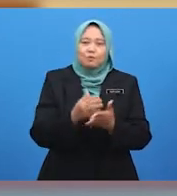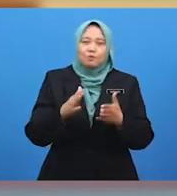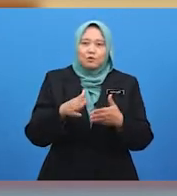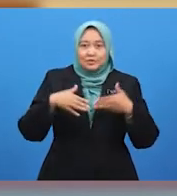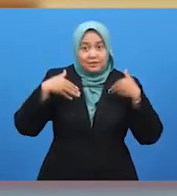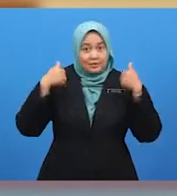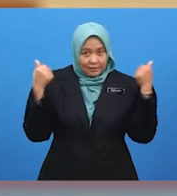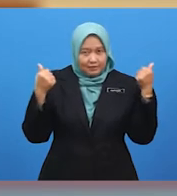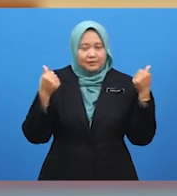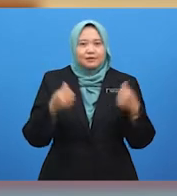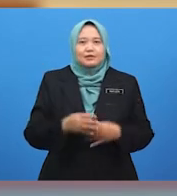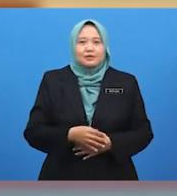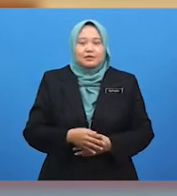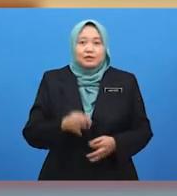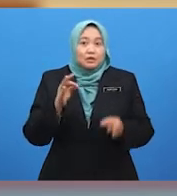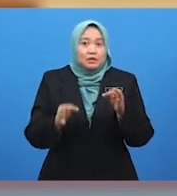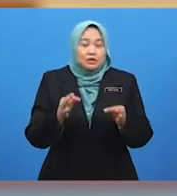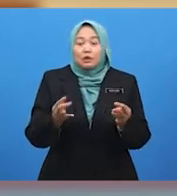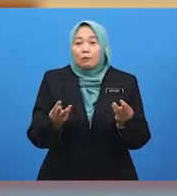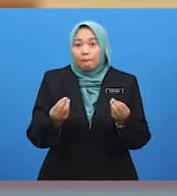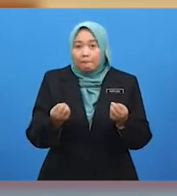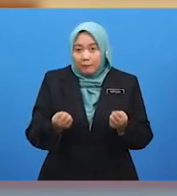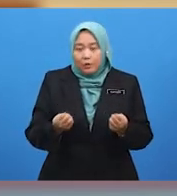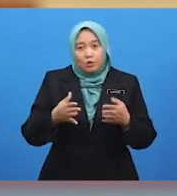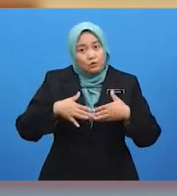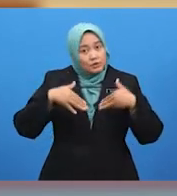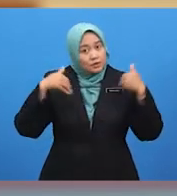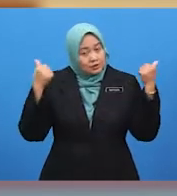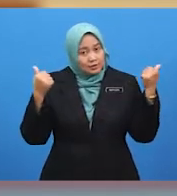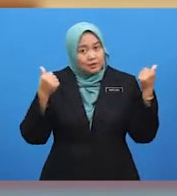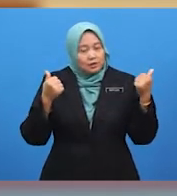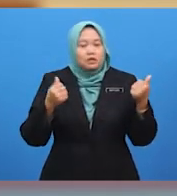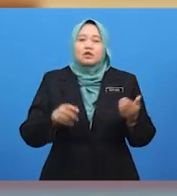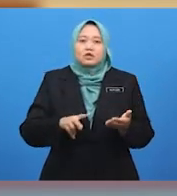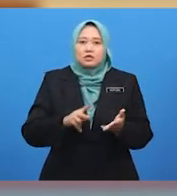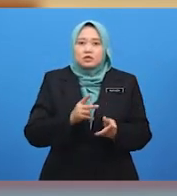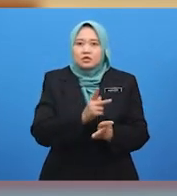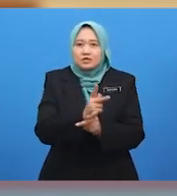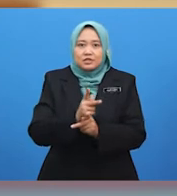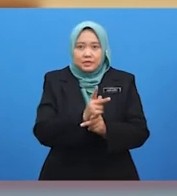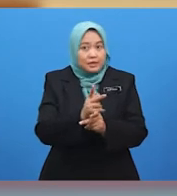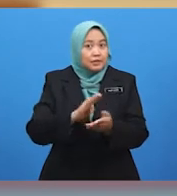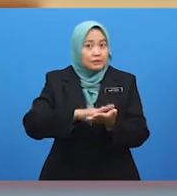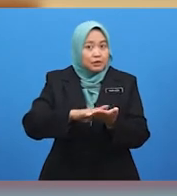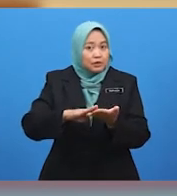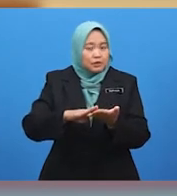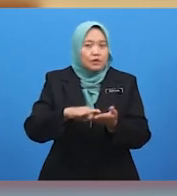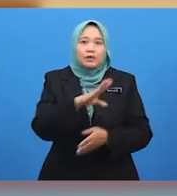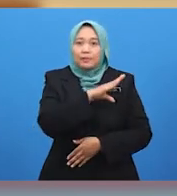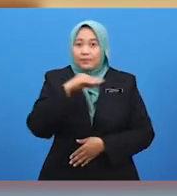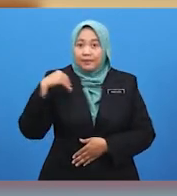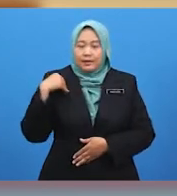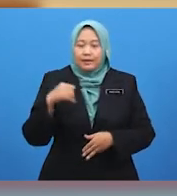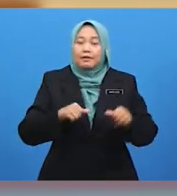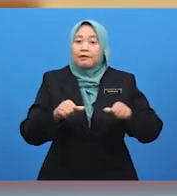Kalau kita inginkan kesihatan yang baik, jaga kebersihan dan amalkan gaya hidup